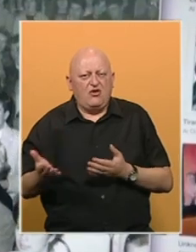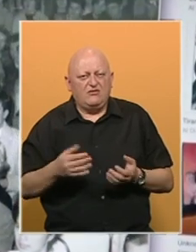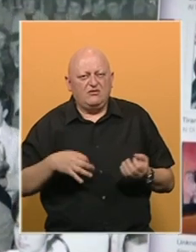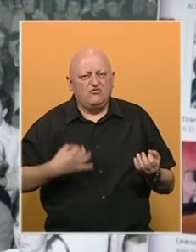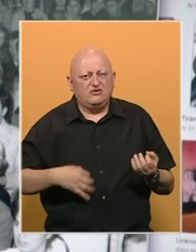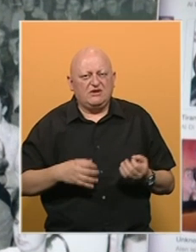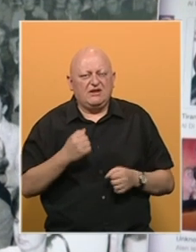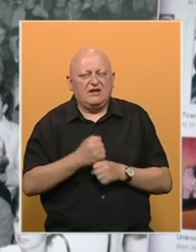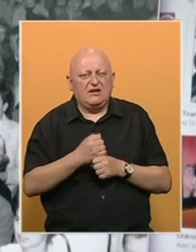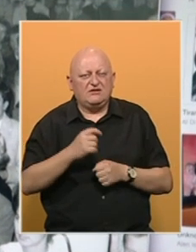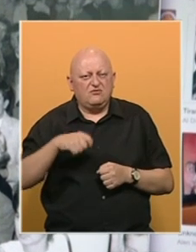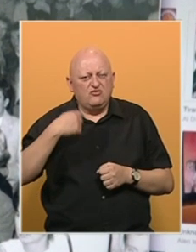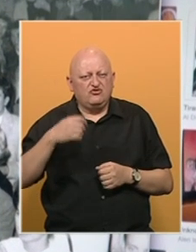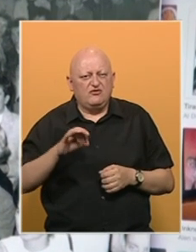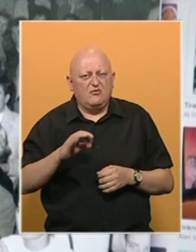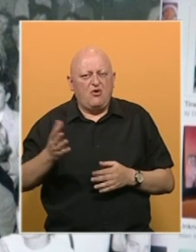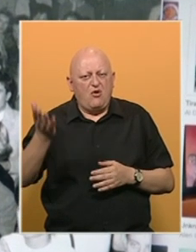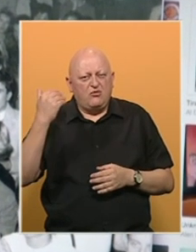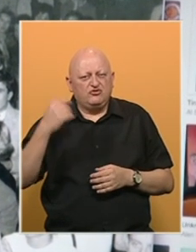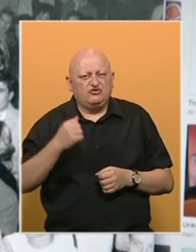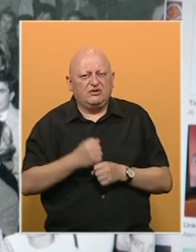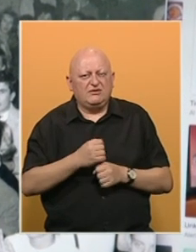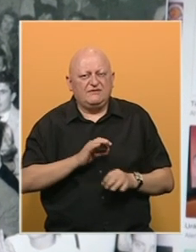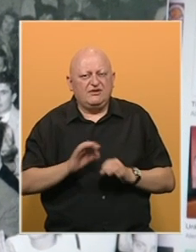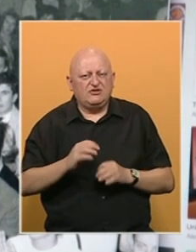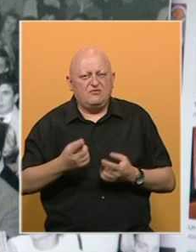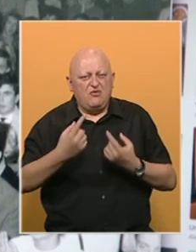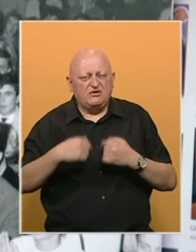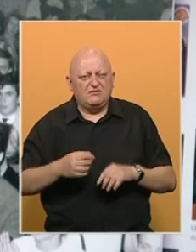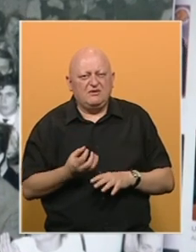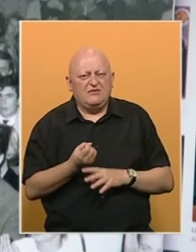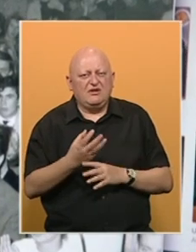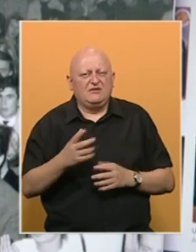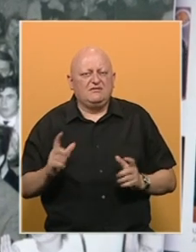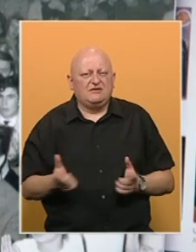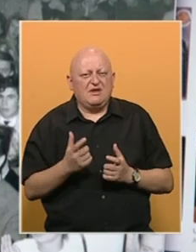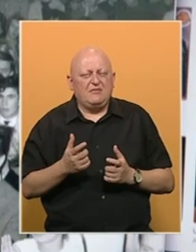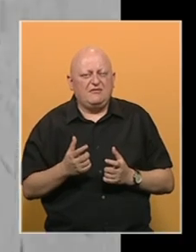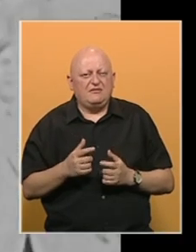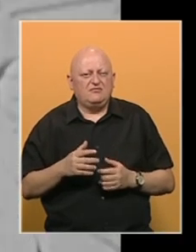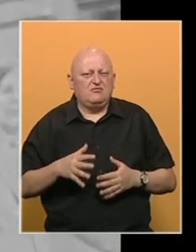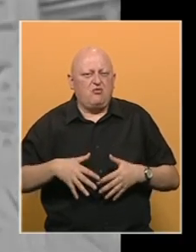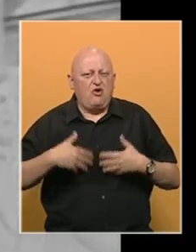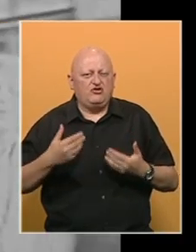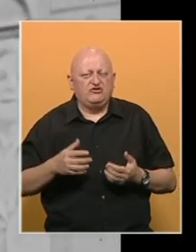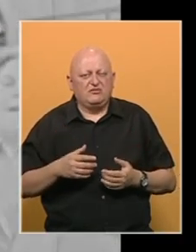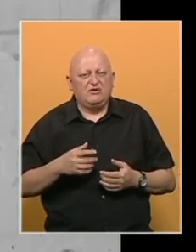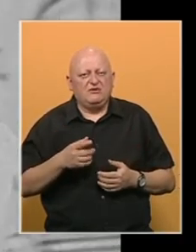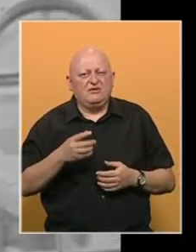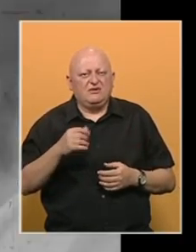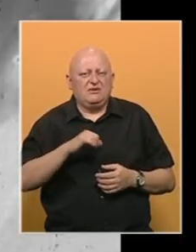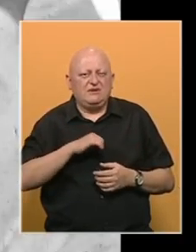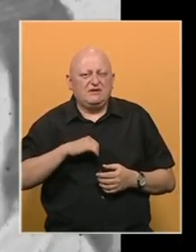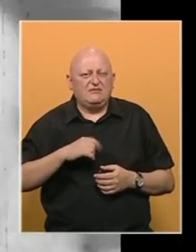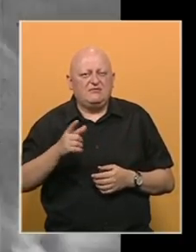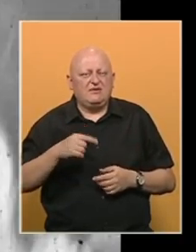muzike. Raditi muzički film o prošlosti, učiniti ga svježim i posebnim, informativnim i zabavnim, poetičnim i inspirativnim,